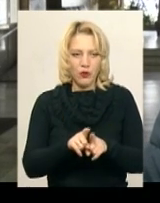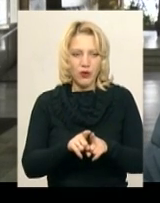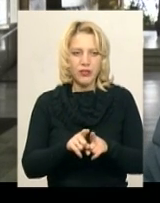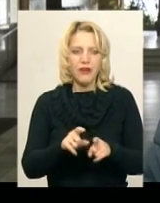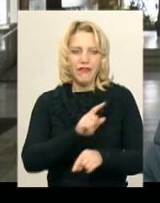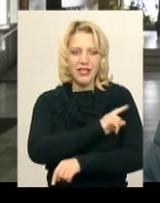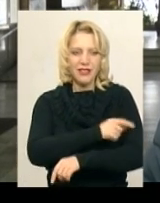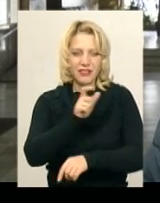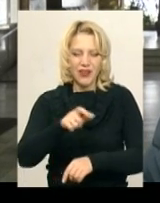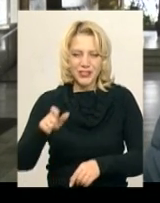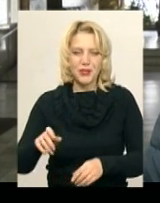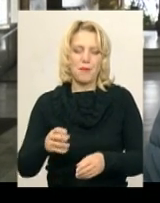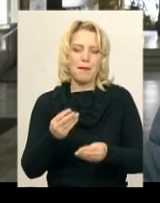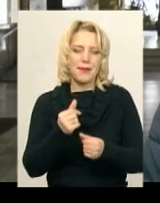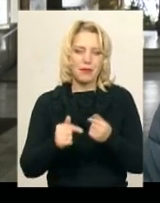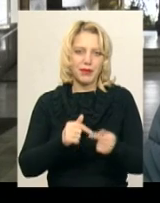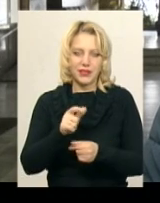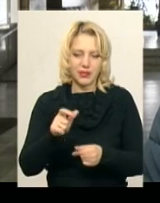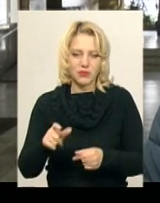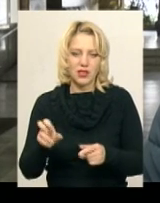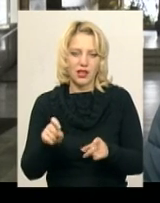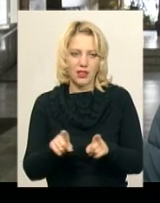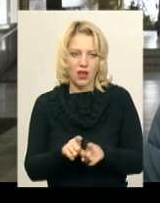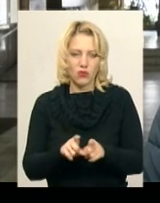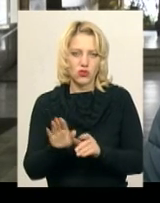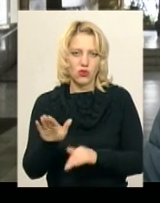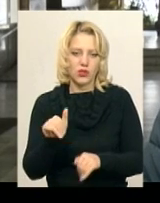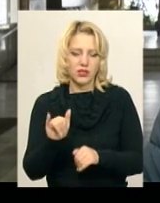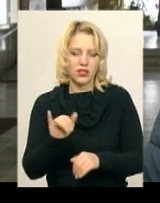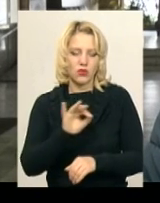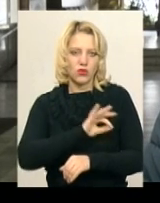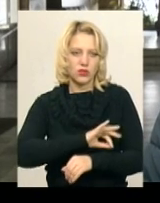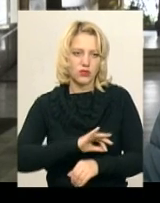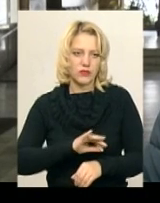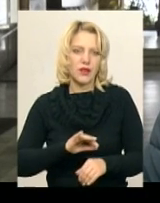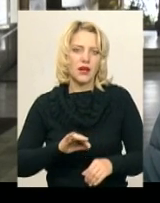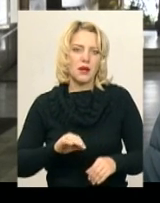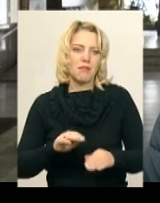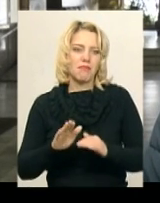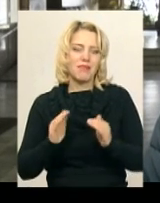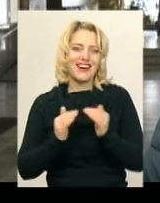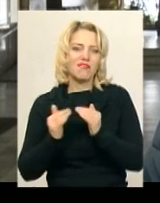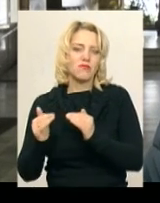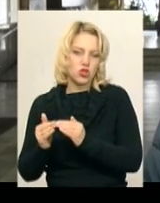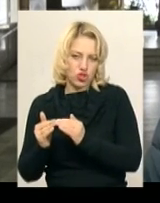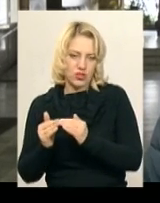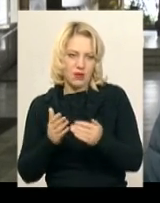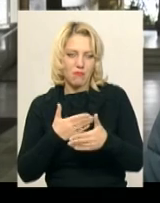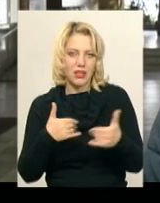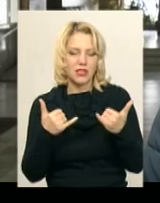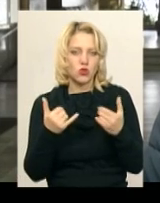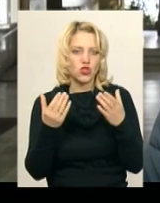фізичні особи-підприємці, а також орендарі і користувачі приміщень. Тобто ми на